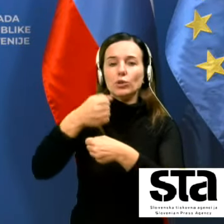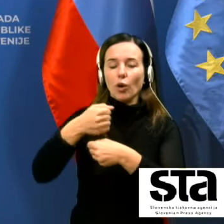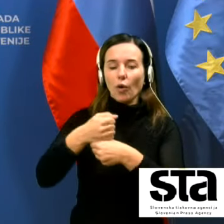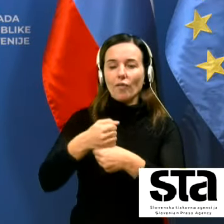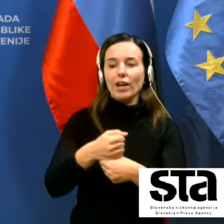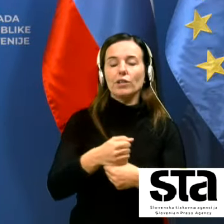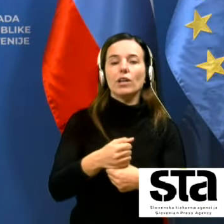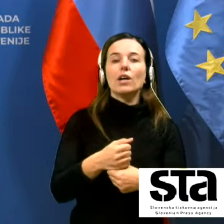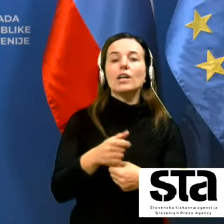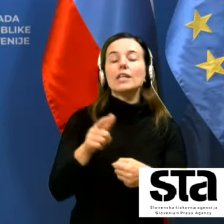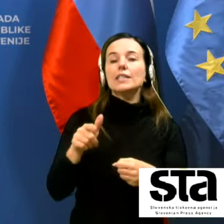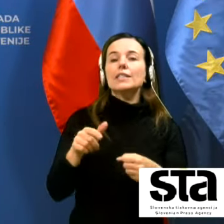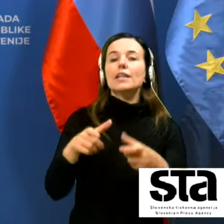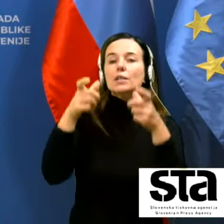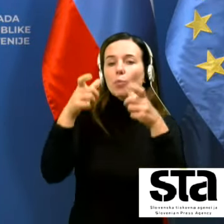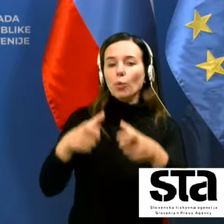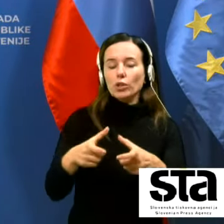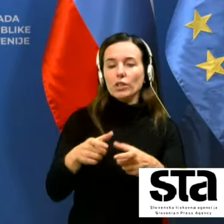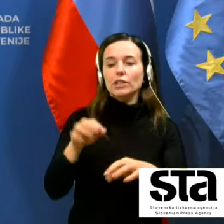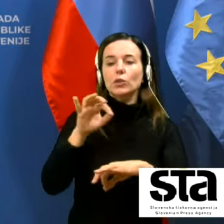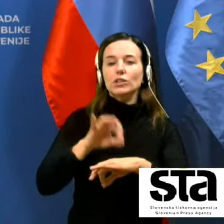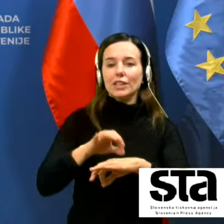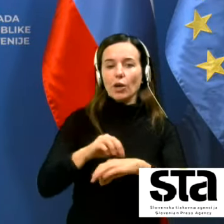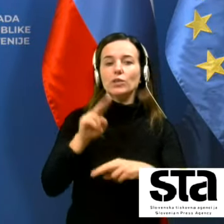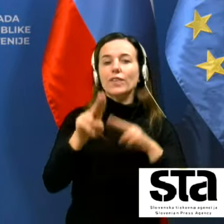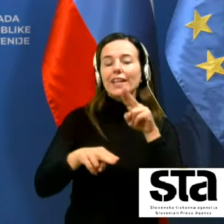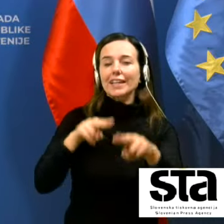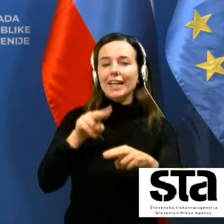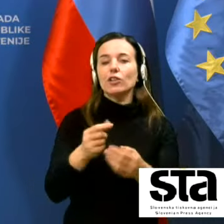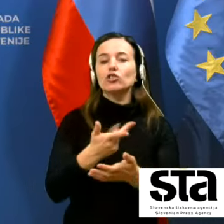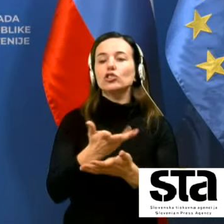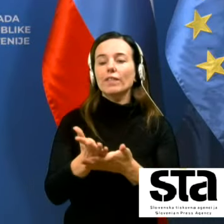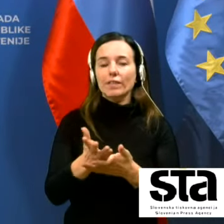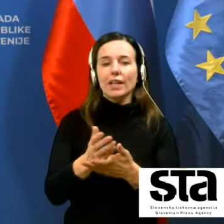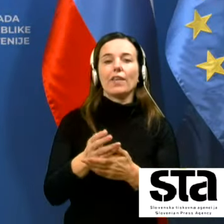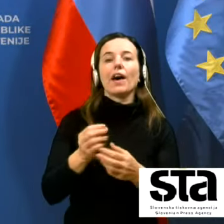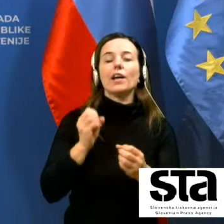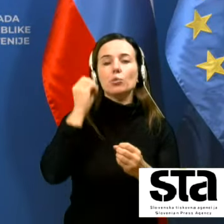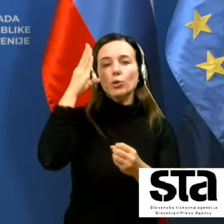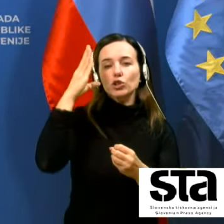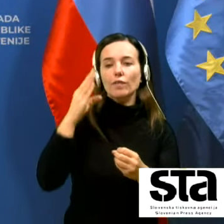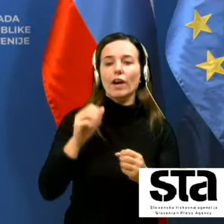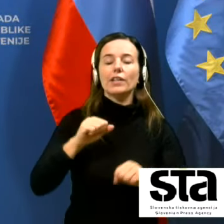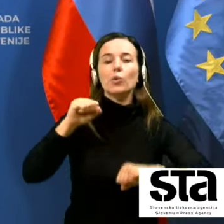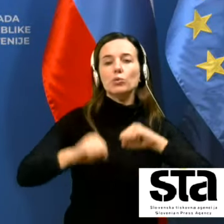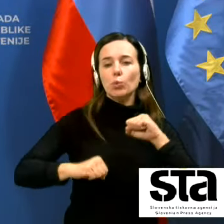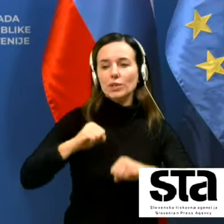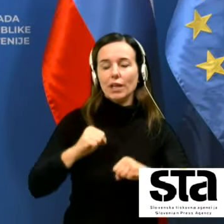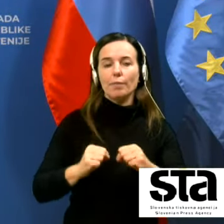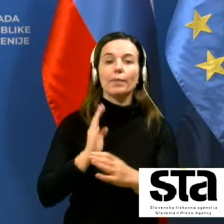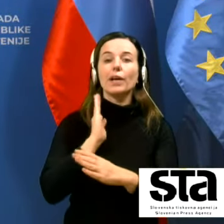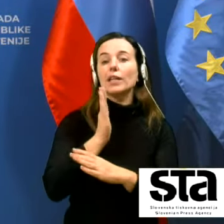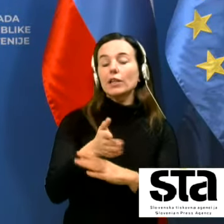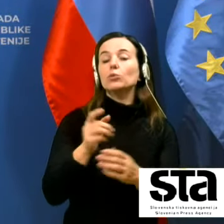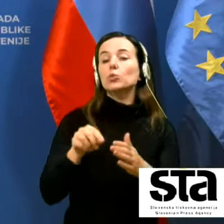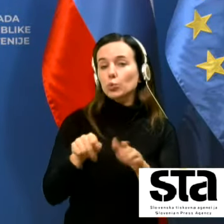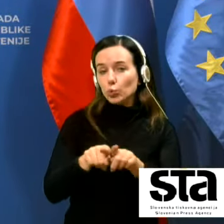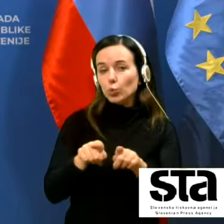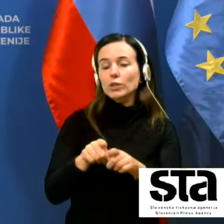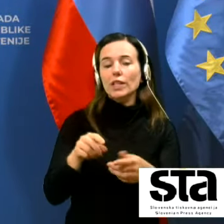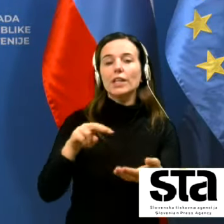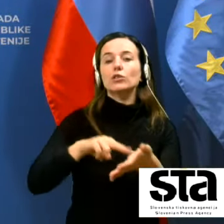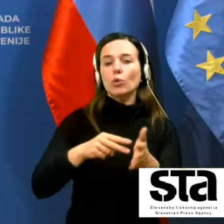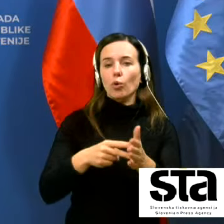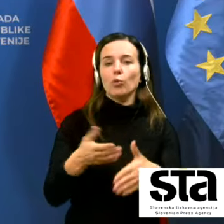zbornicu zdravstvene nege res številna izobraževanja vzposabljanja neposredno tudi strokovne pomoči